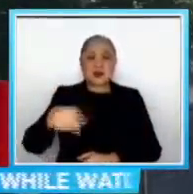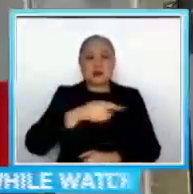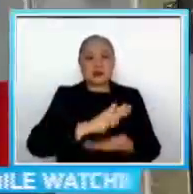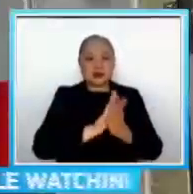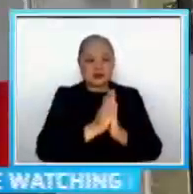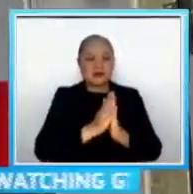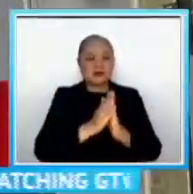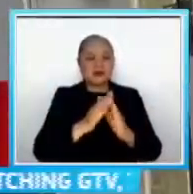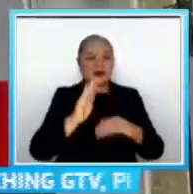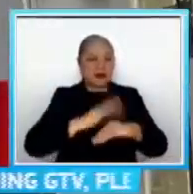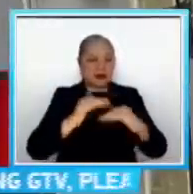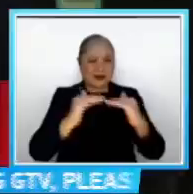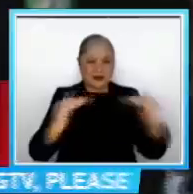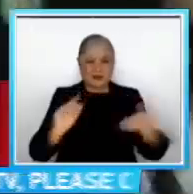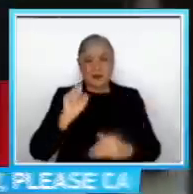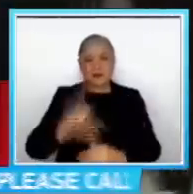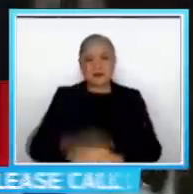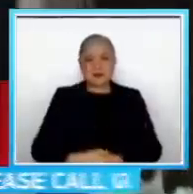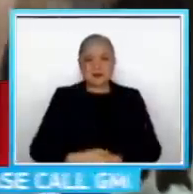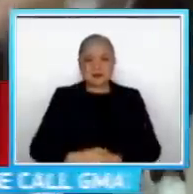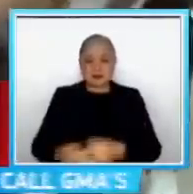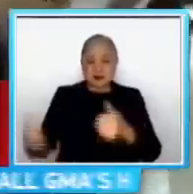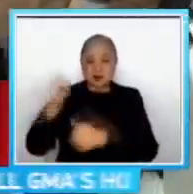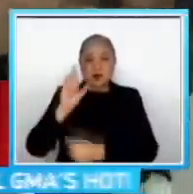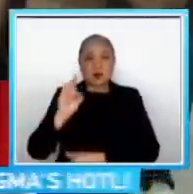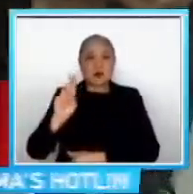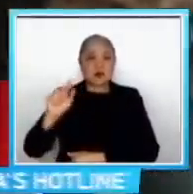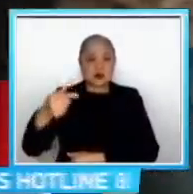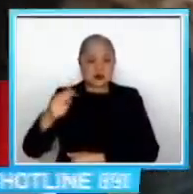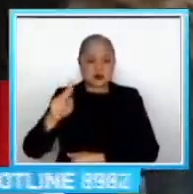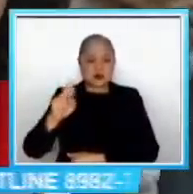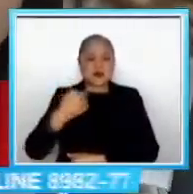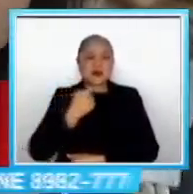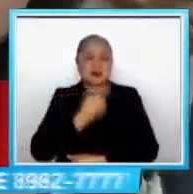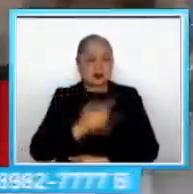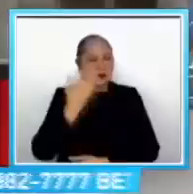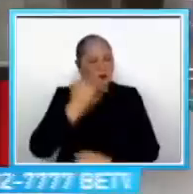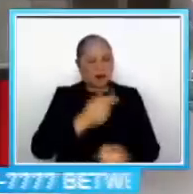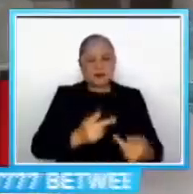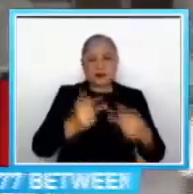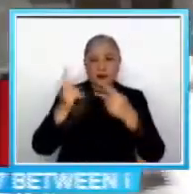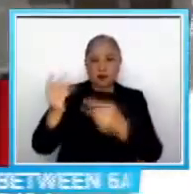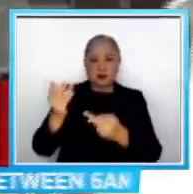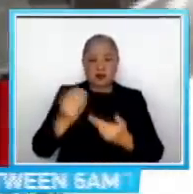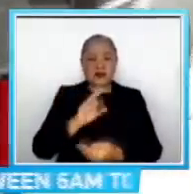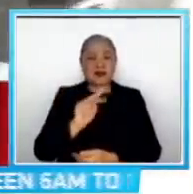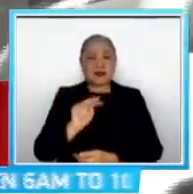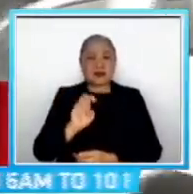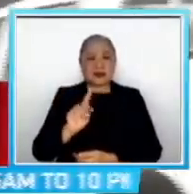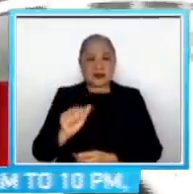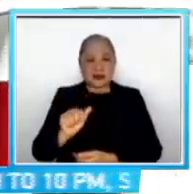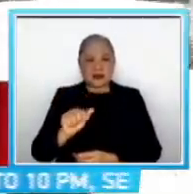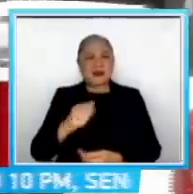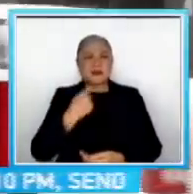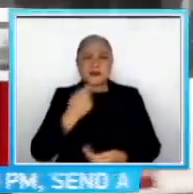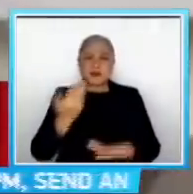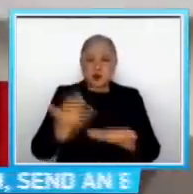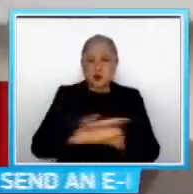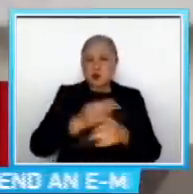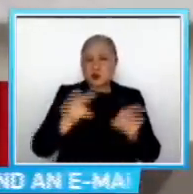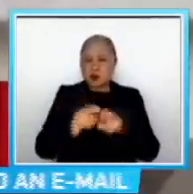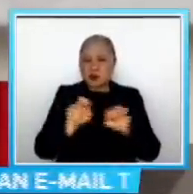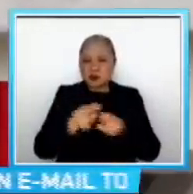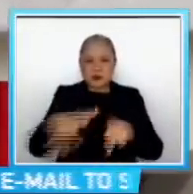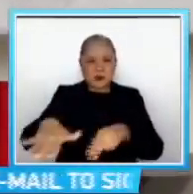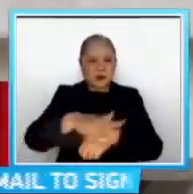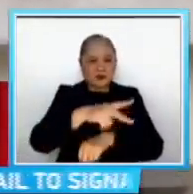Sinabi ito ni Duque kasunod ng proposal ng National Economic and Development Authority, UNEDA Na mag-new normal na ang bansa at buksan